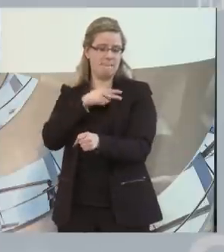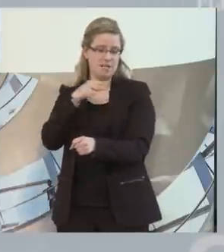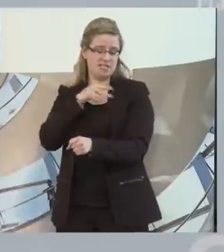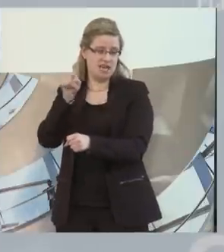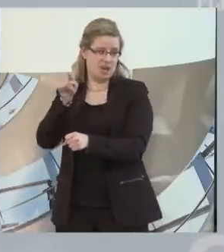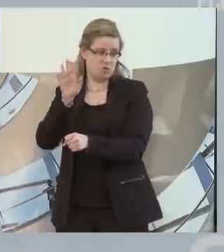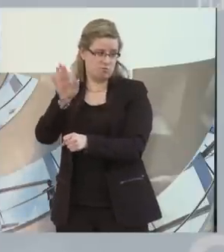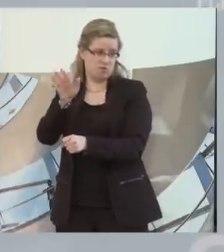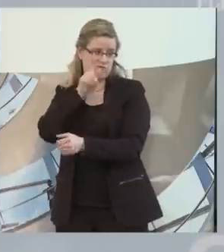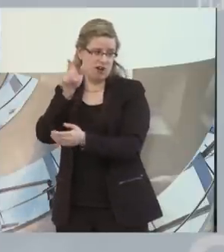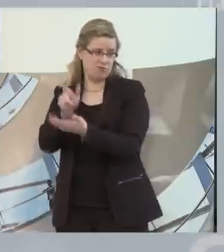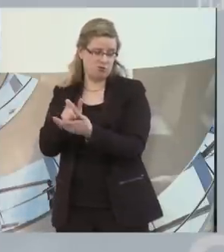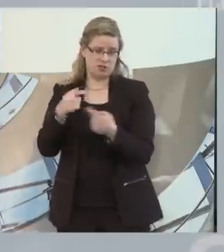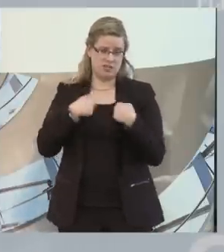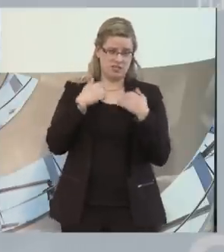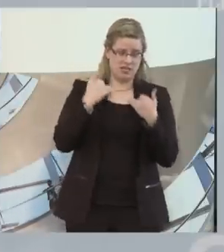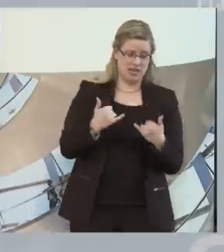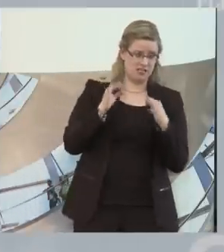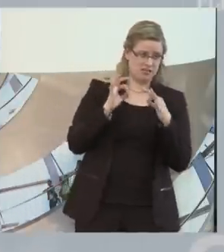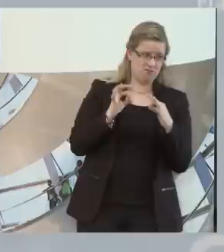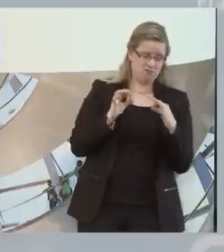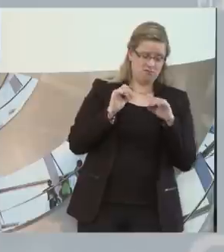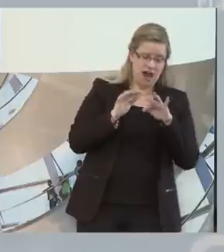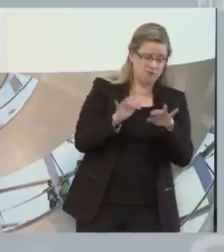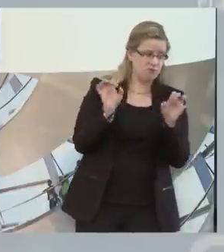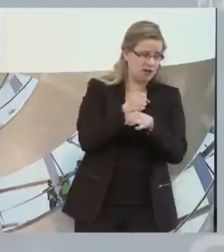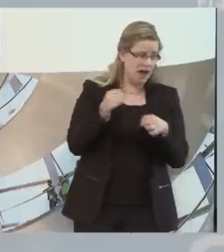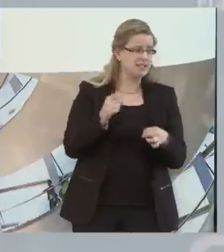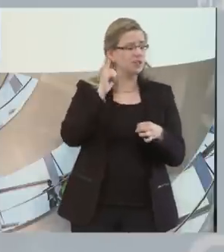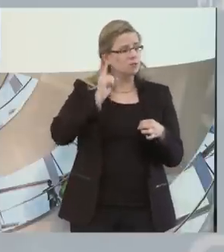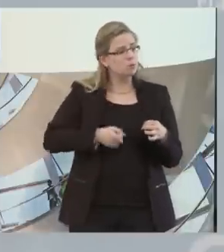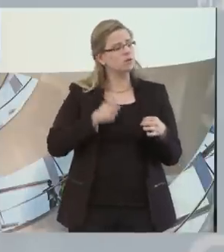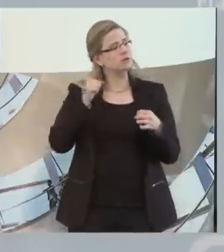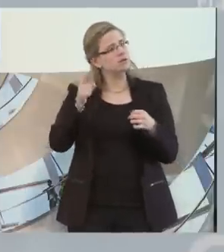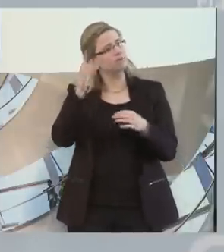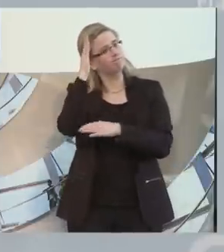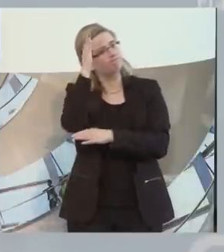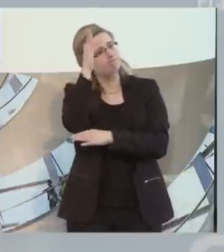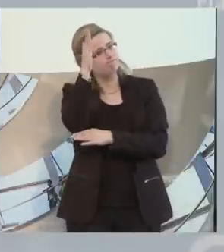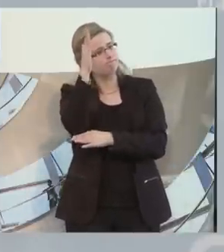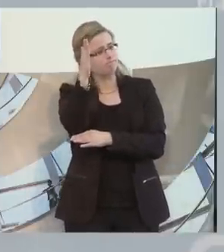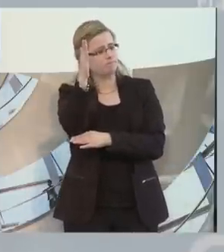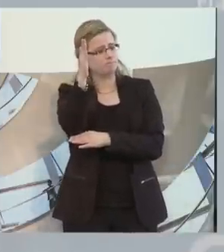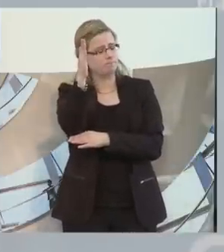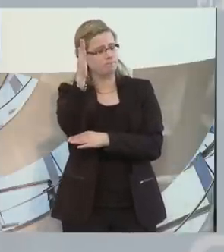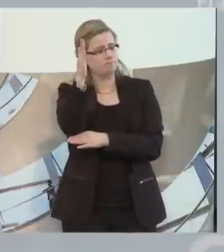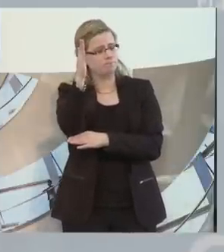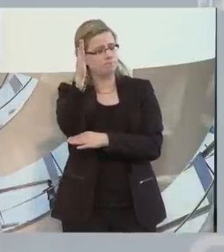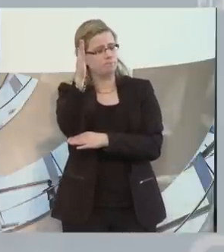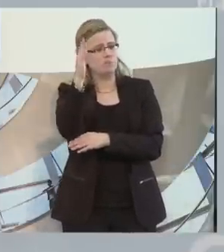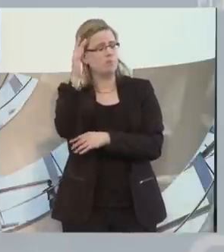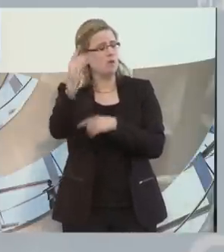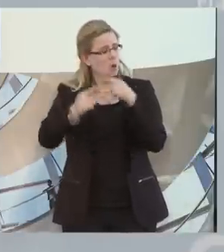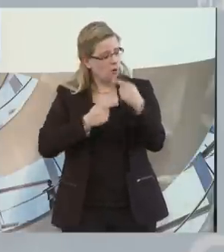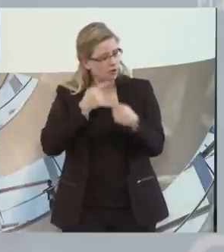nicht von mir, dass ich jetzt die Zahlen nenne. Das kann ich nicht. Sondern es muss ja in eine Richtung gehen, dass wir dazu kommen,